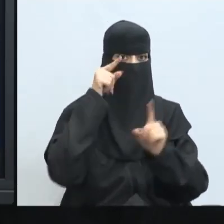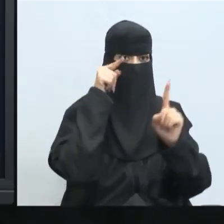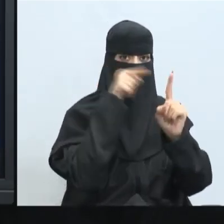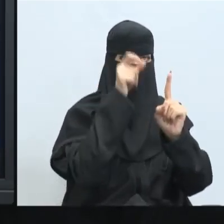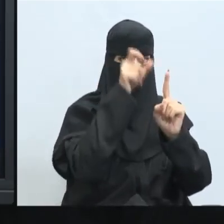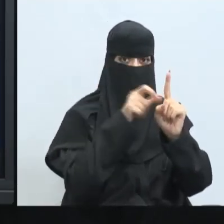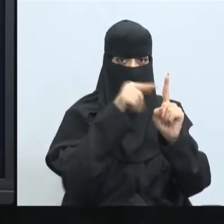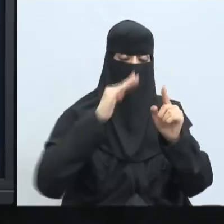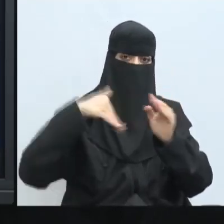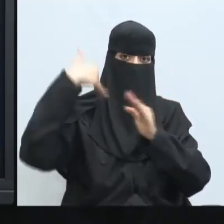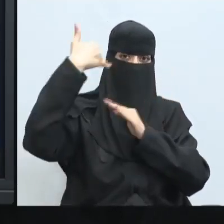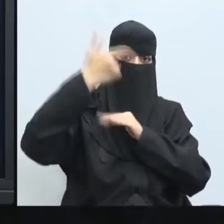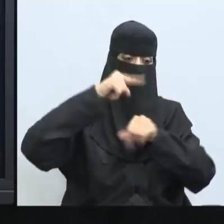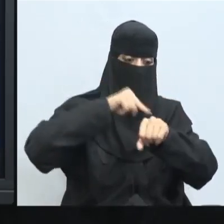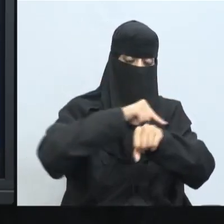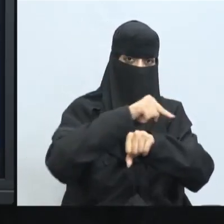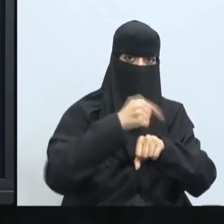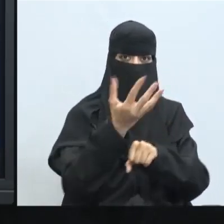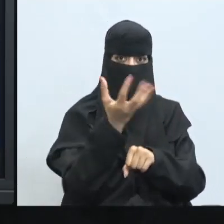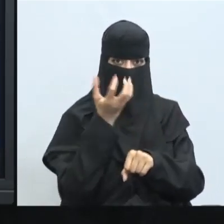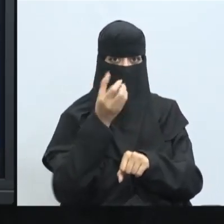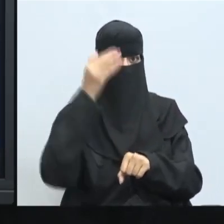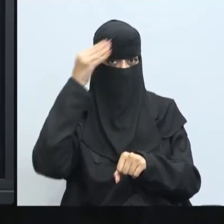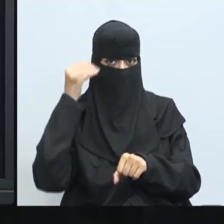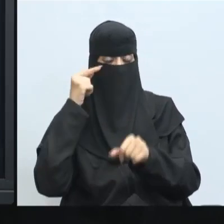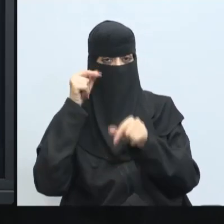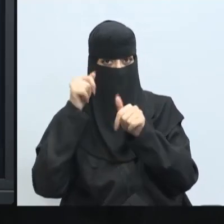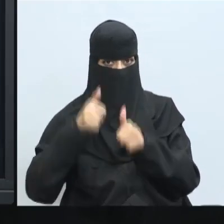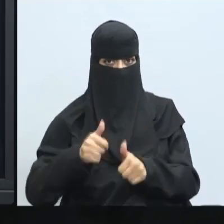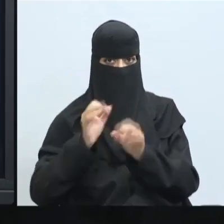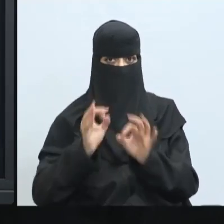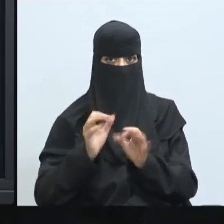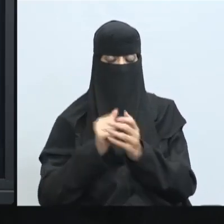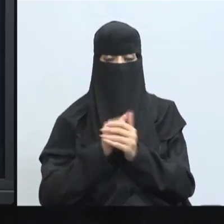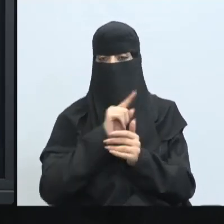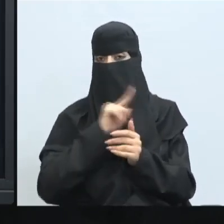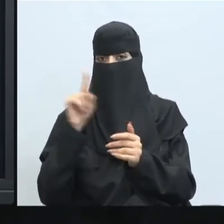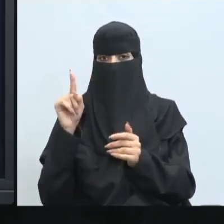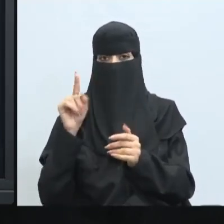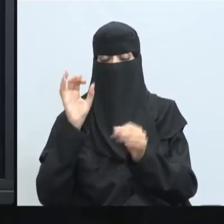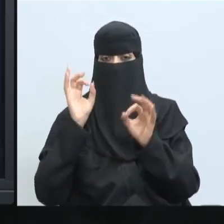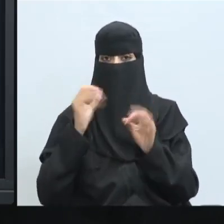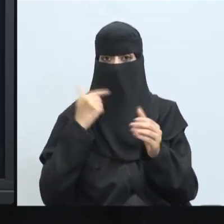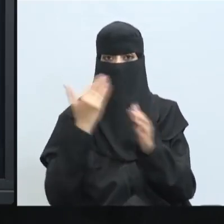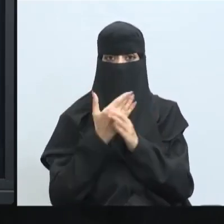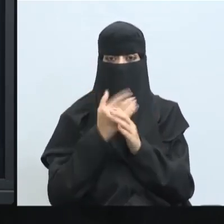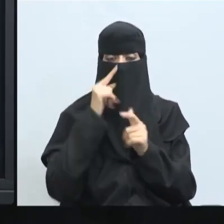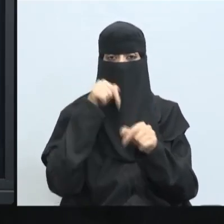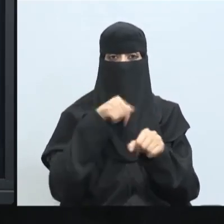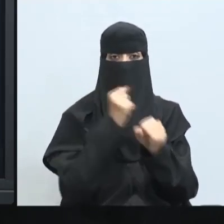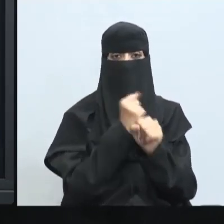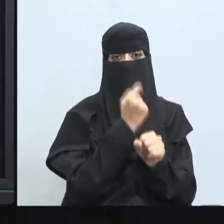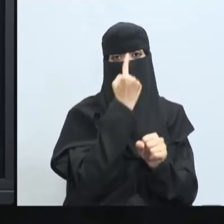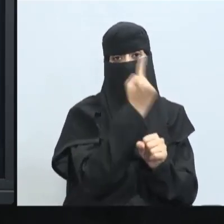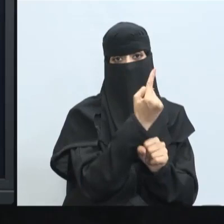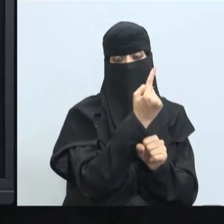الموظف بعد مضي الوقت قد يكتسب الخبرة الكافية؟ بالتأكيد حينما يلتحق الموظف في